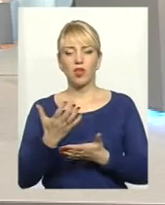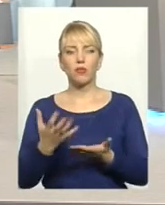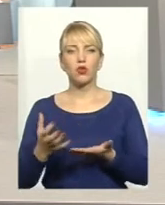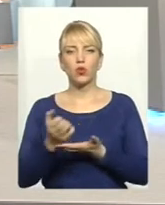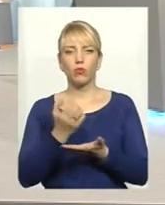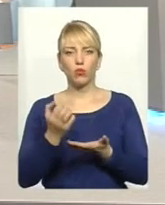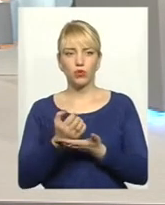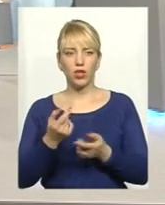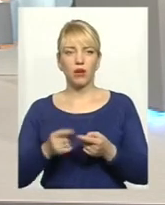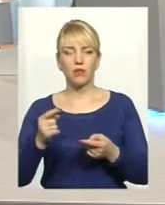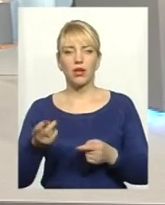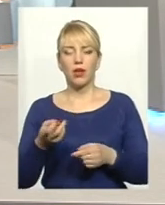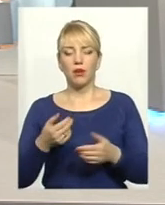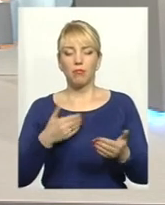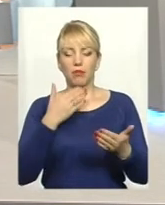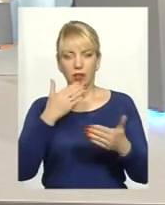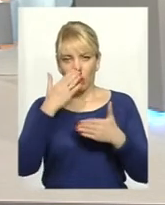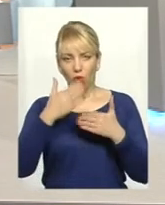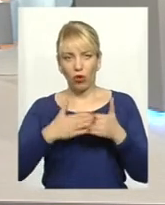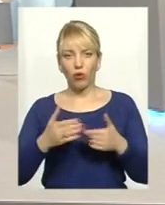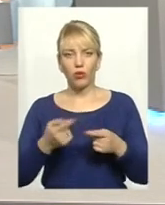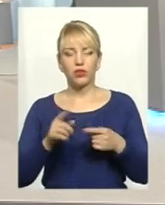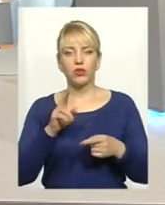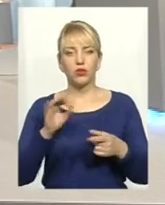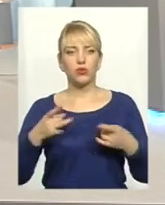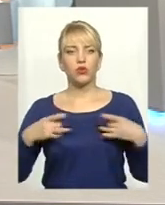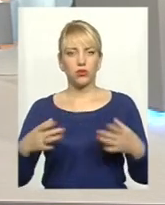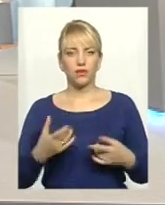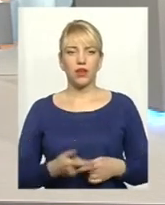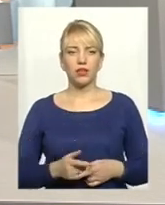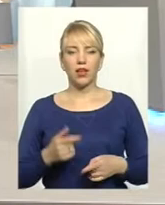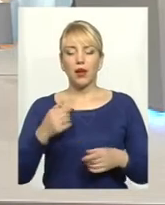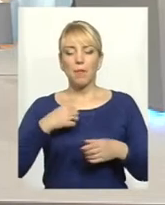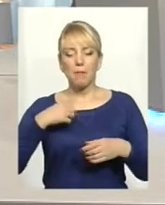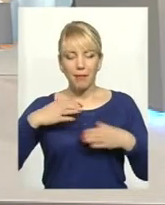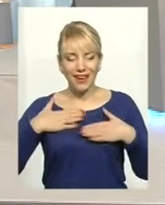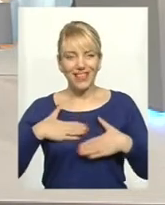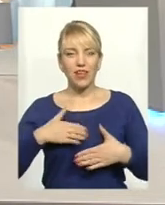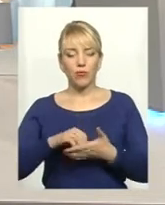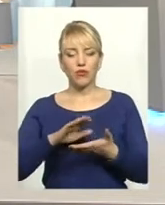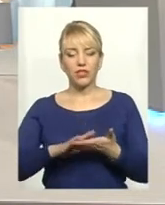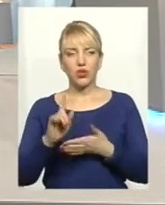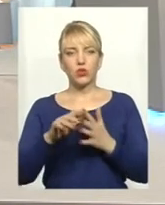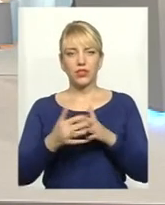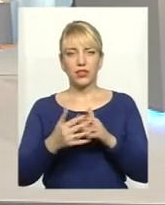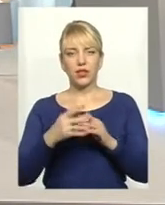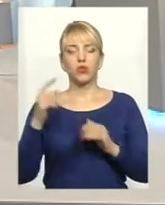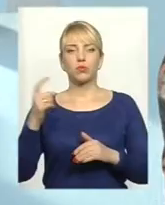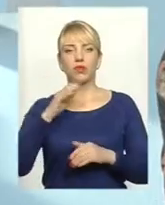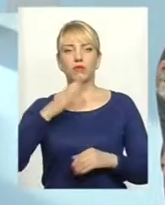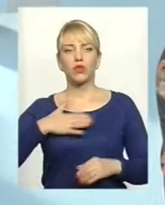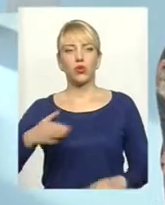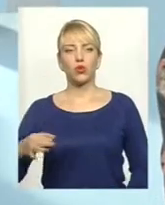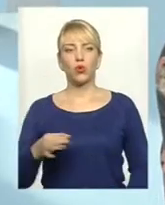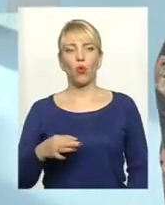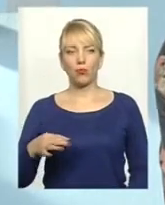підходять працівники сільського господарства? Ну, приємно відзначити, що сільське господарство нашої області